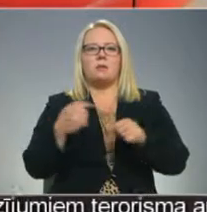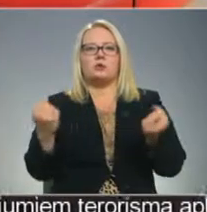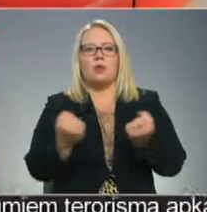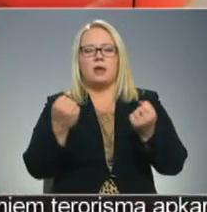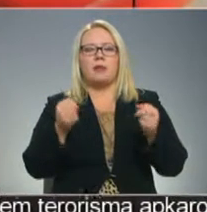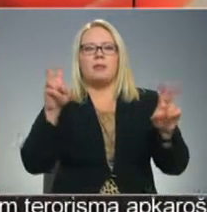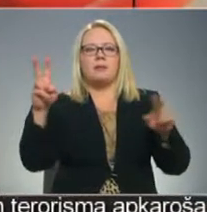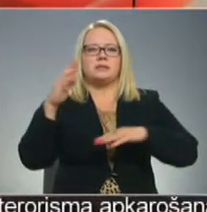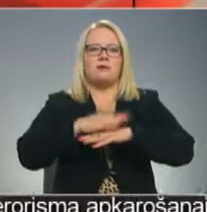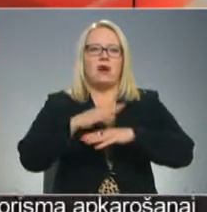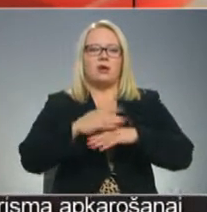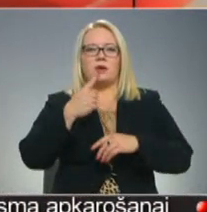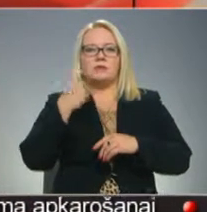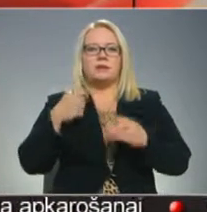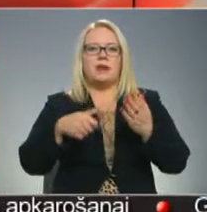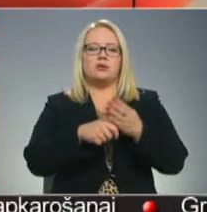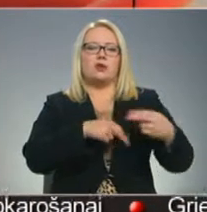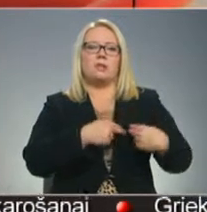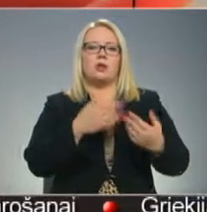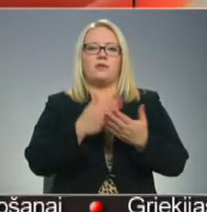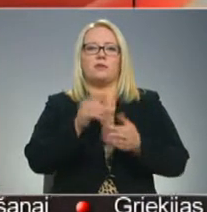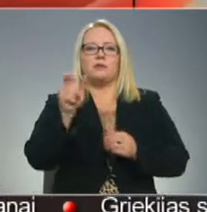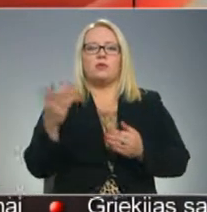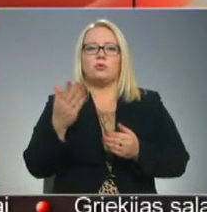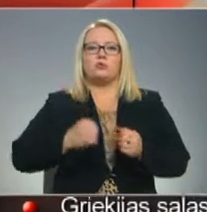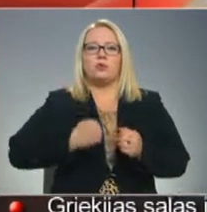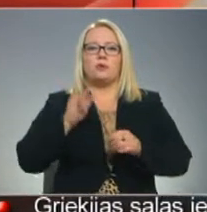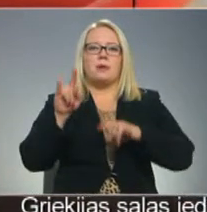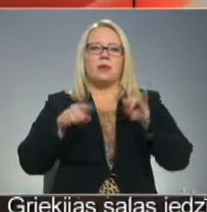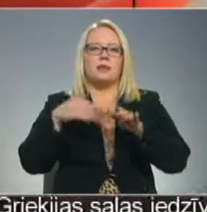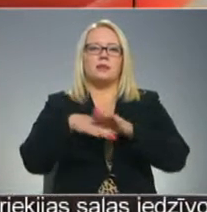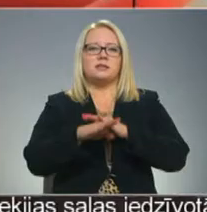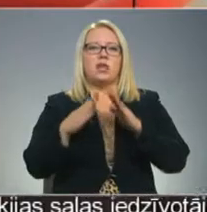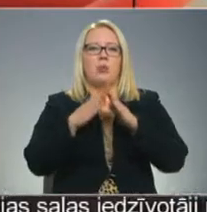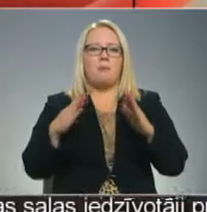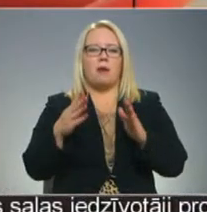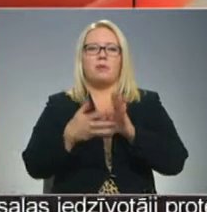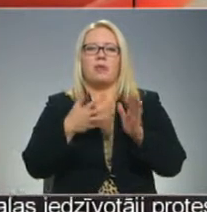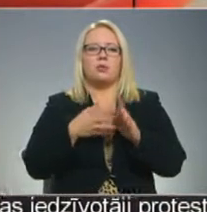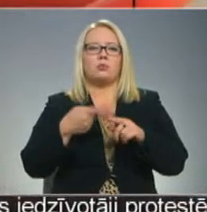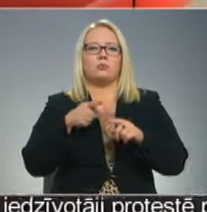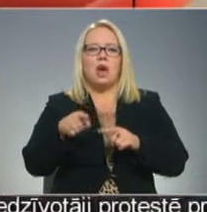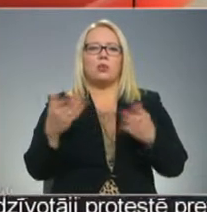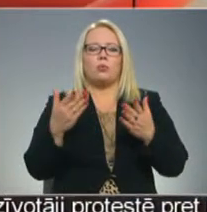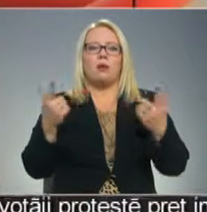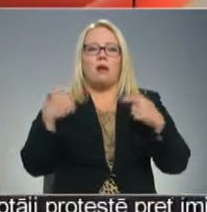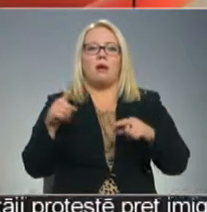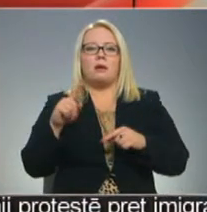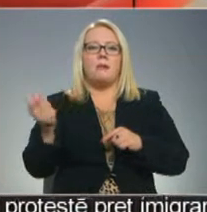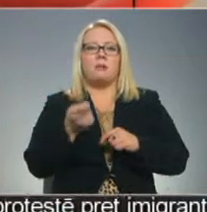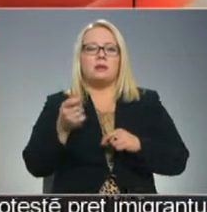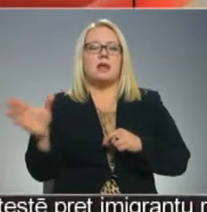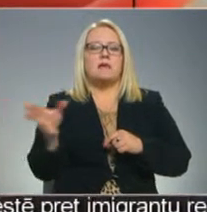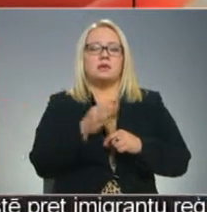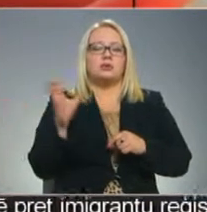Vairāku simtu reģistrēto biedru vidū ir gan arī cilvēki, kurus grūti pierunāt iziet no mājas, taču netrūkst tādu, kur atzīst, ka laika ir par maz, lai